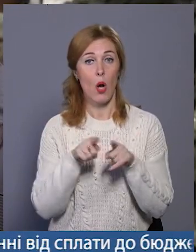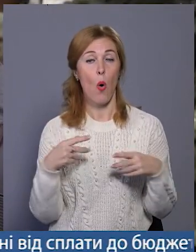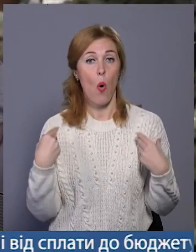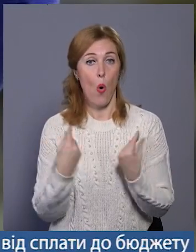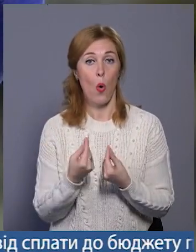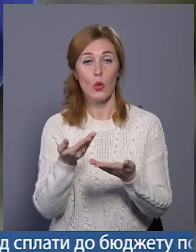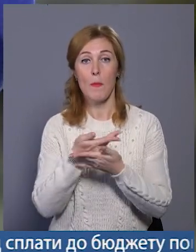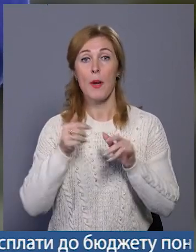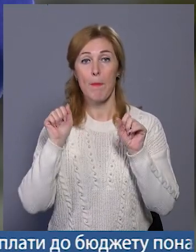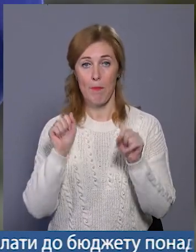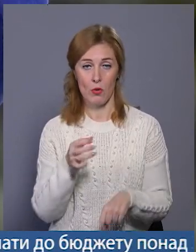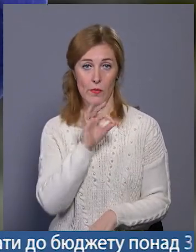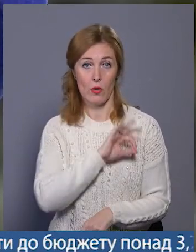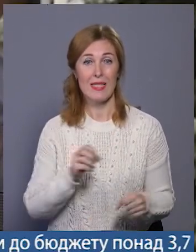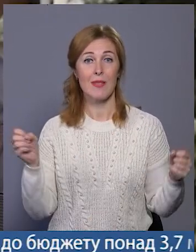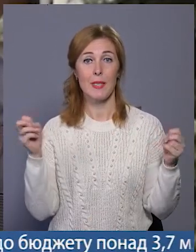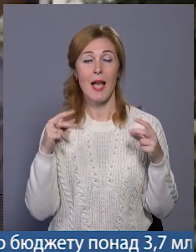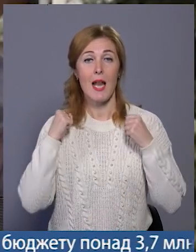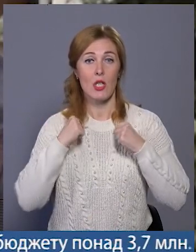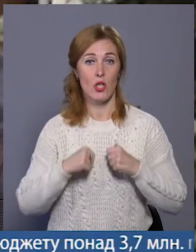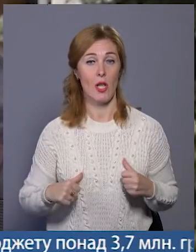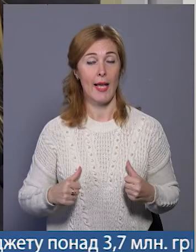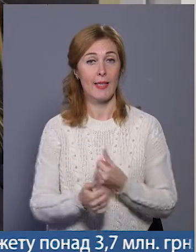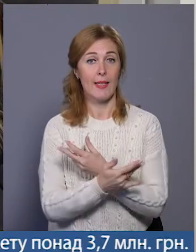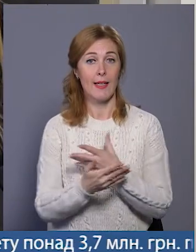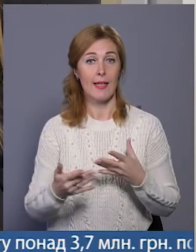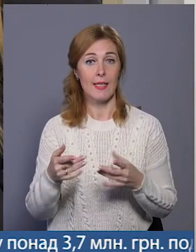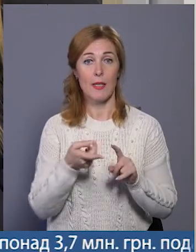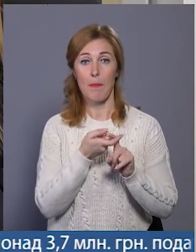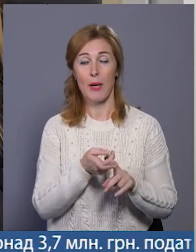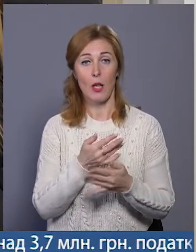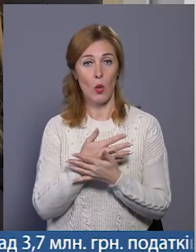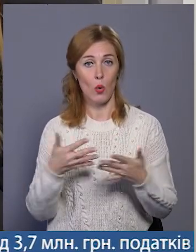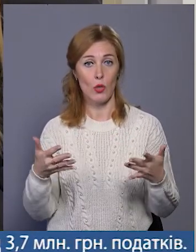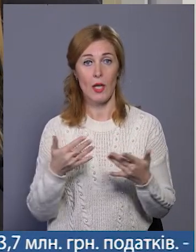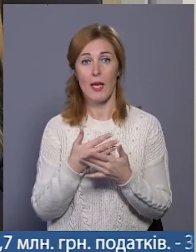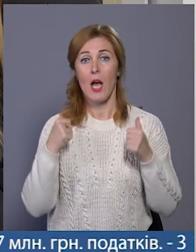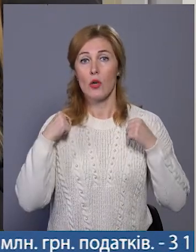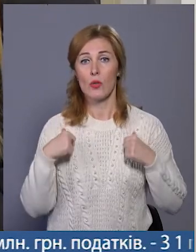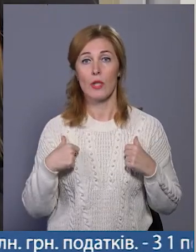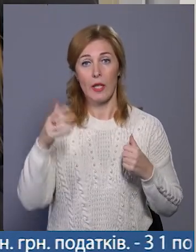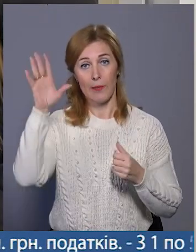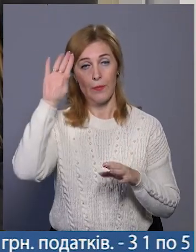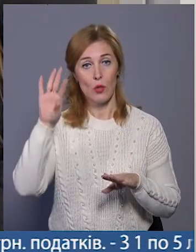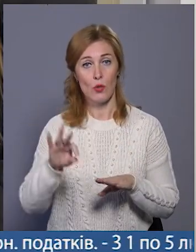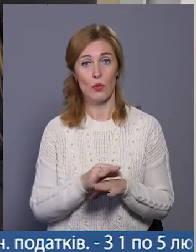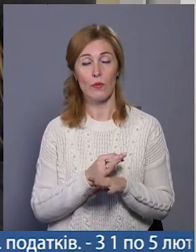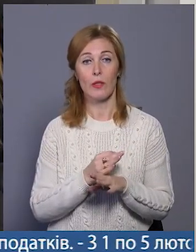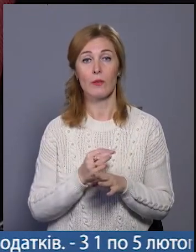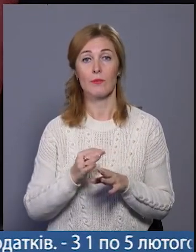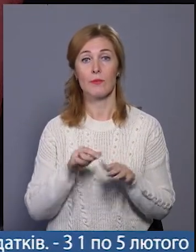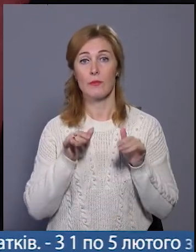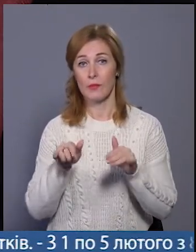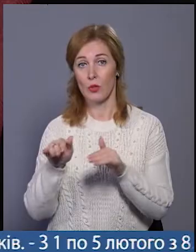ми можемо використовувати спеціальні жилетки, різні брелочки. Світлодіодні рюкзаки разом із чоловіком розробила хмельничанка Віта